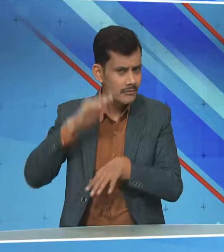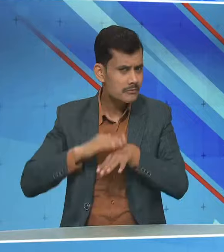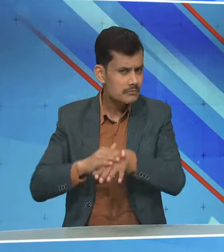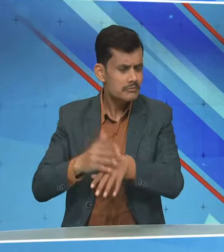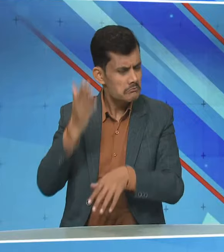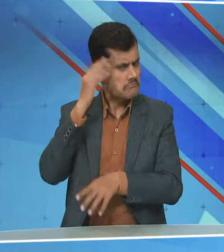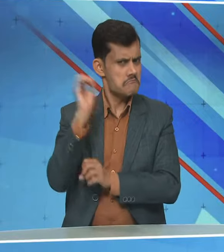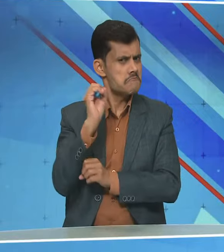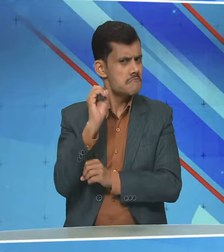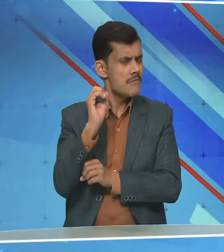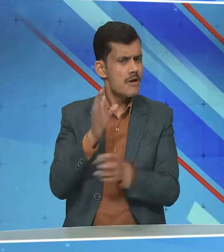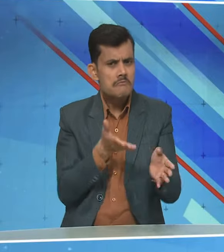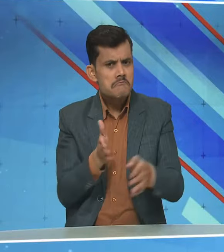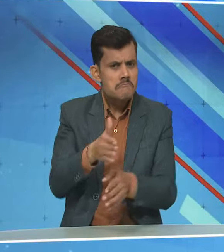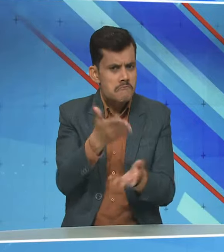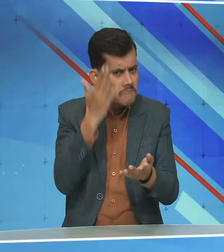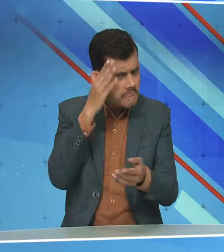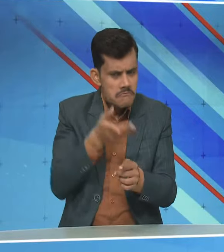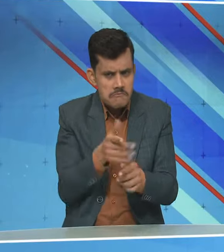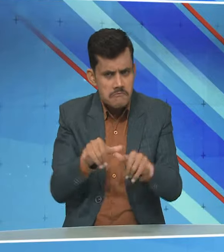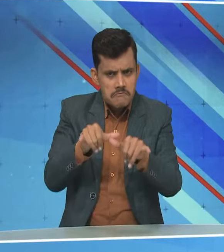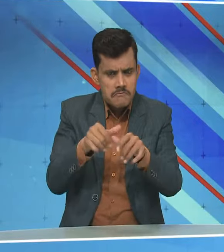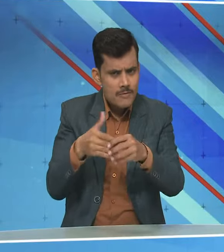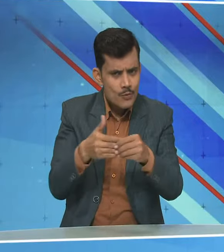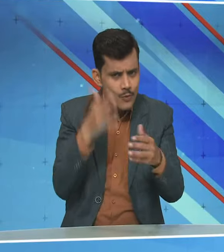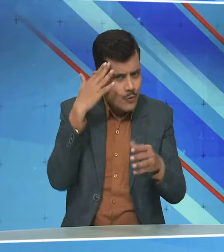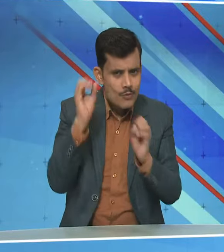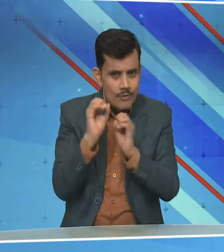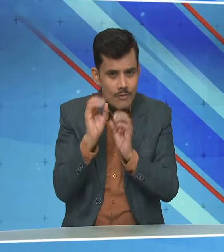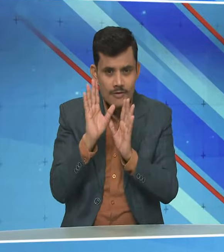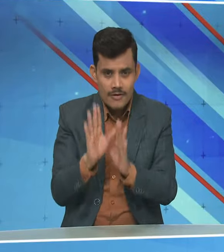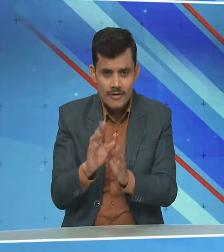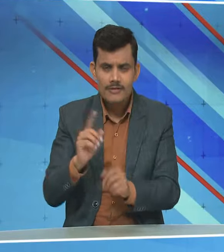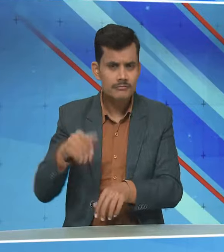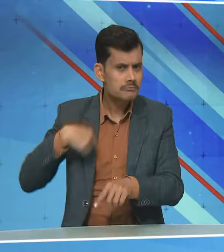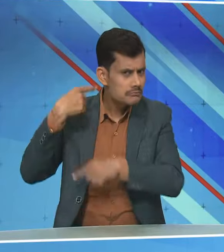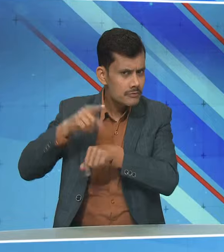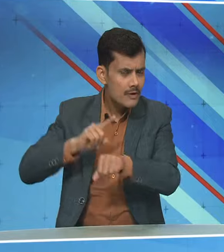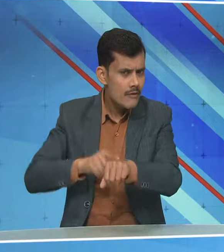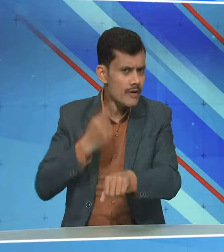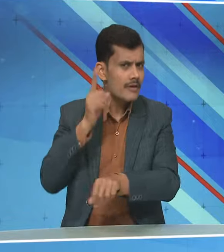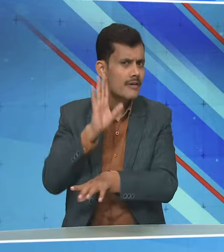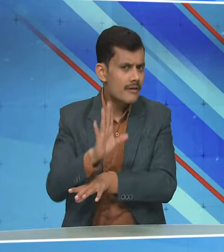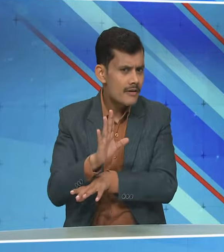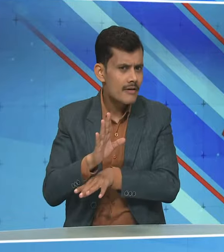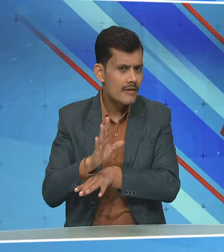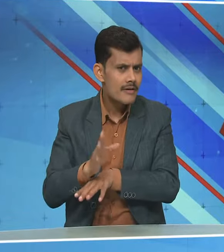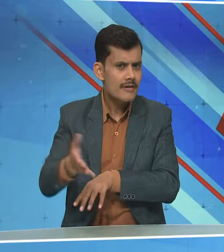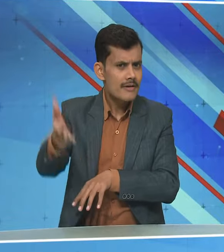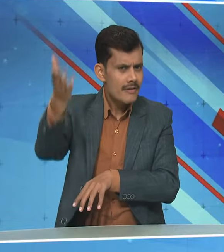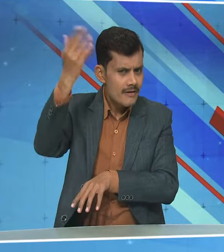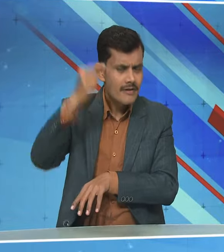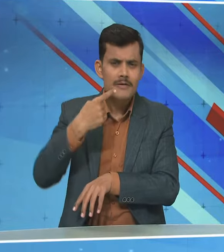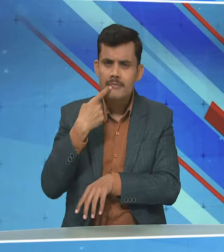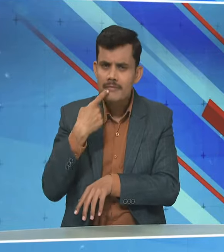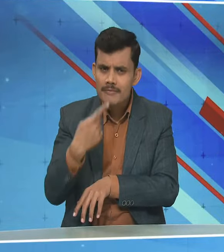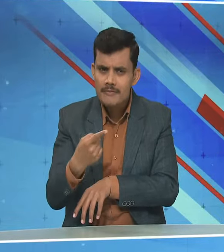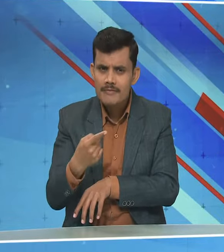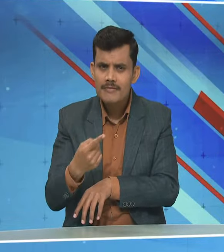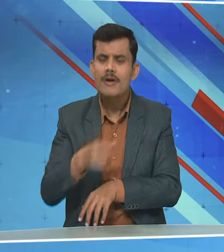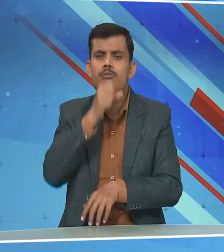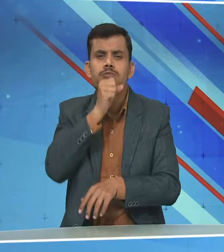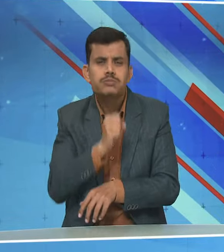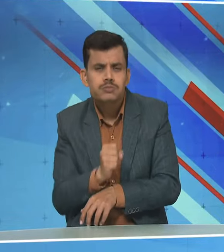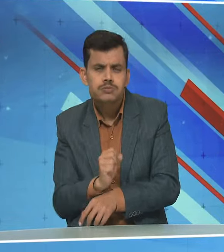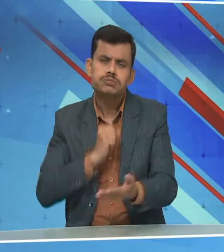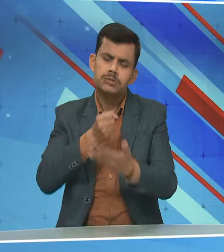पता नहीं SARAH कैसे-कैसे आरा जाना बोलprochen यह पहले बर आने के टाइम में पुराना टाइम में बोलते हैं लोग बुद्धा होने के टाम